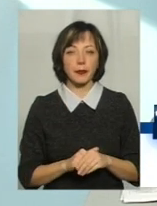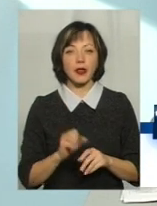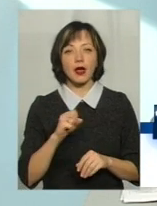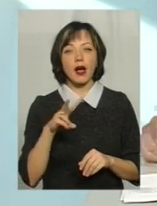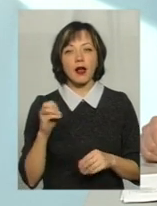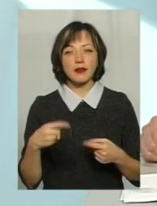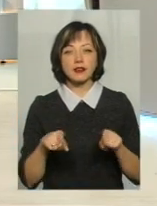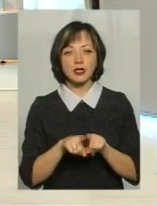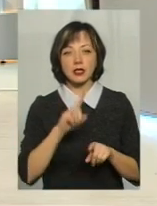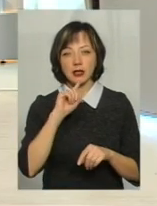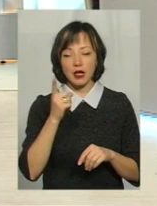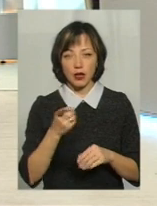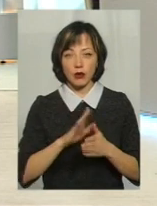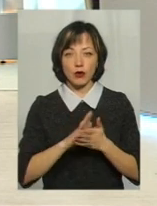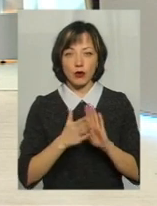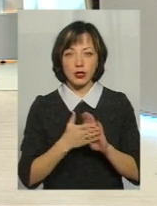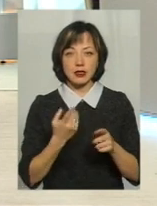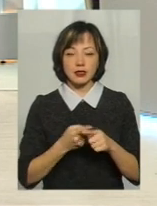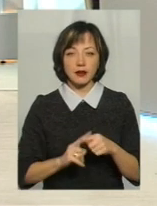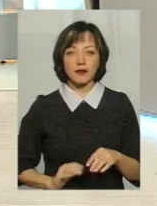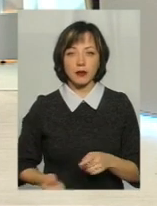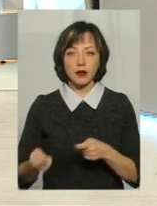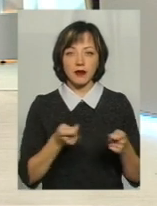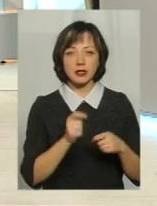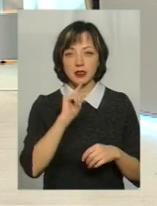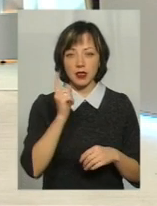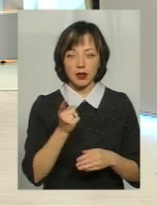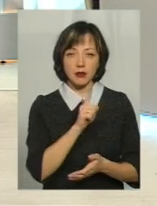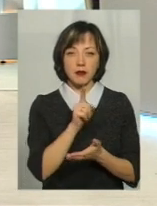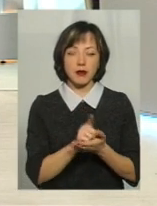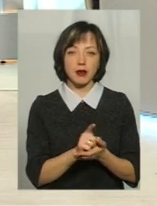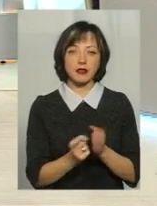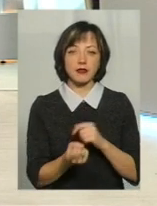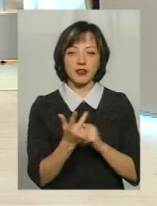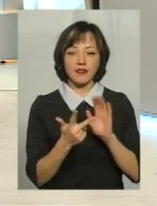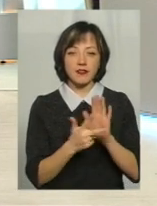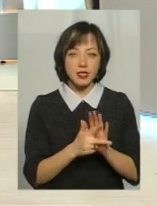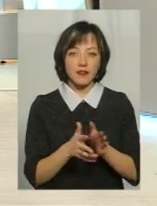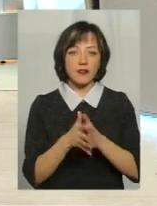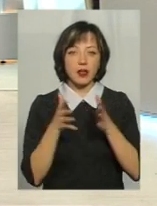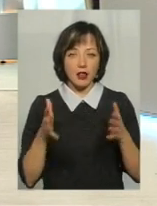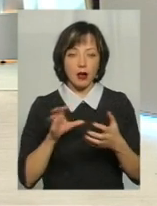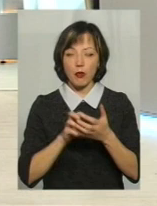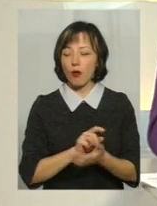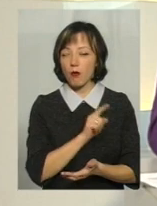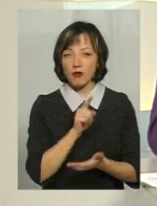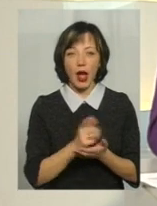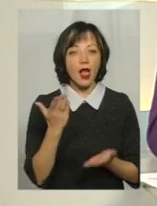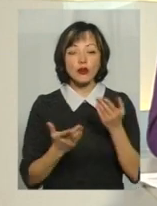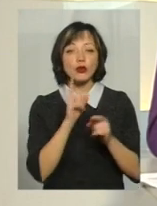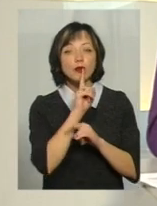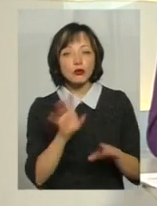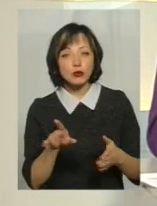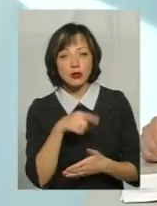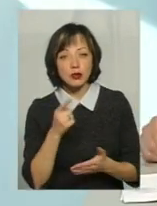Але все ж таки, на рік клали угоду з цим перевізником, і за рік в нього все одно має на маршруті звідси 8 великогабаритних автобусів. обов'язково. Якщо не з'явиться,